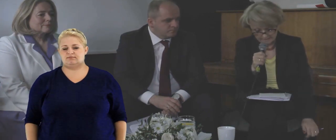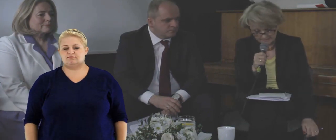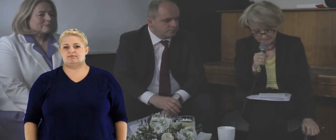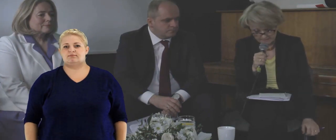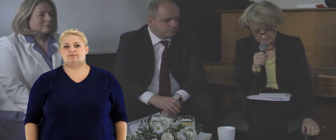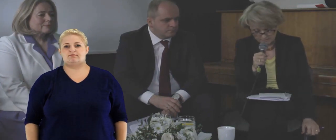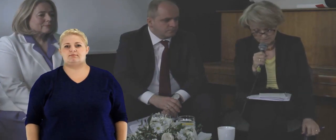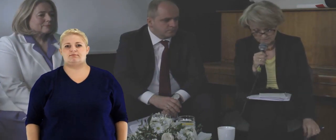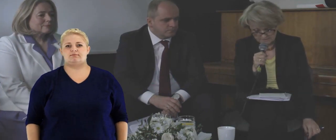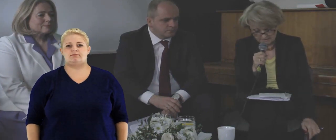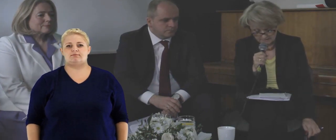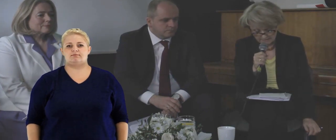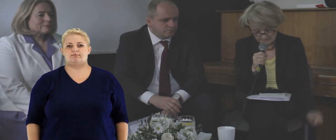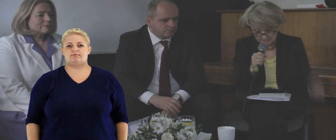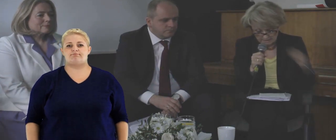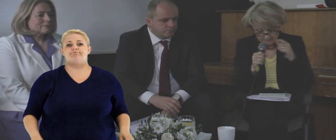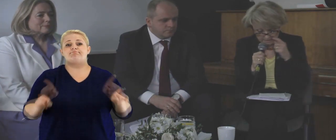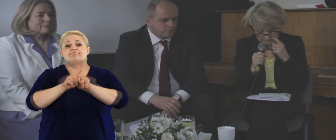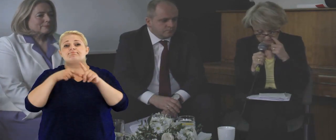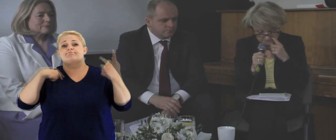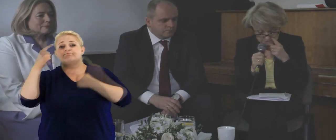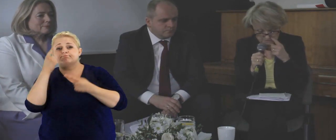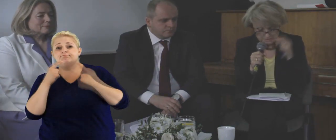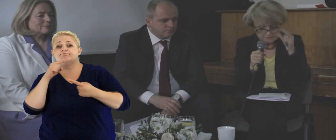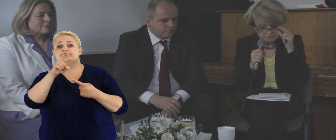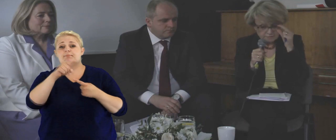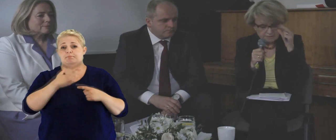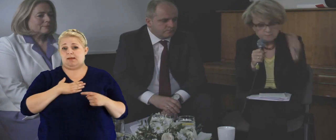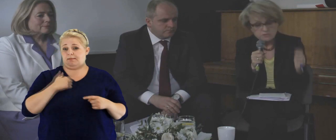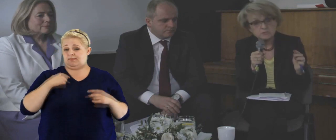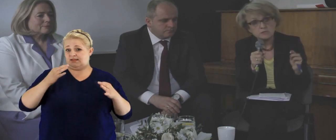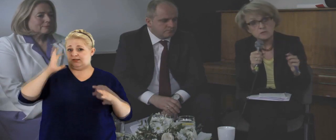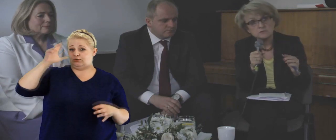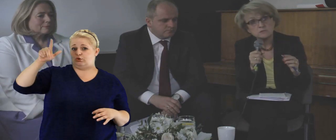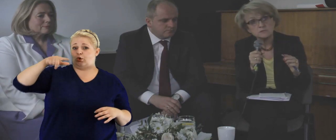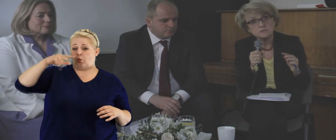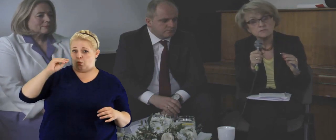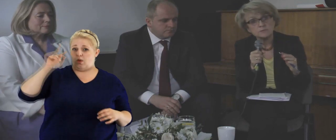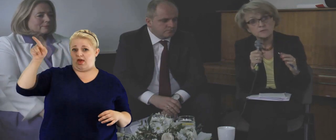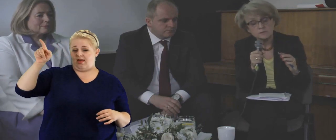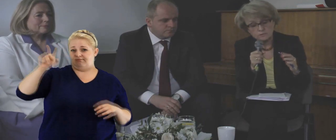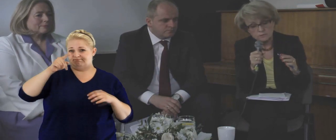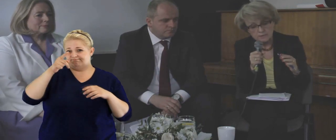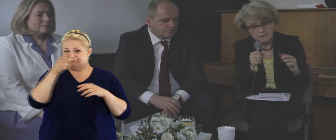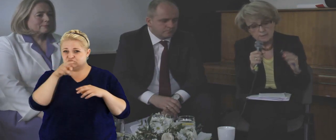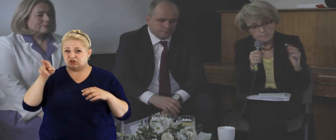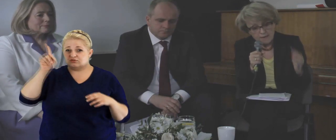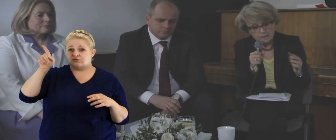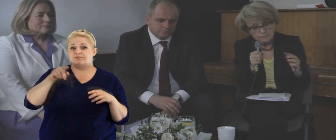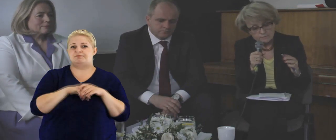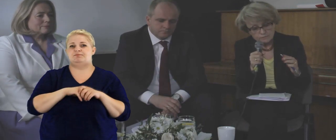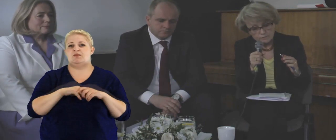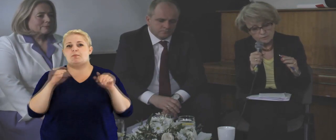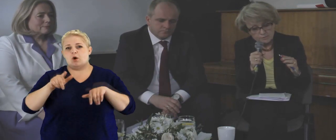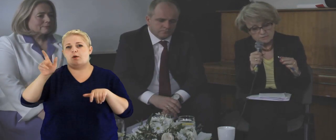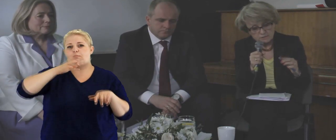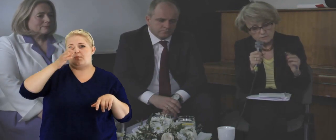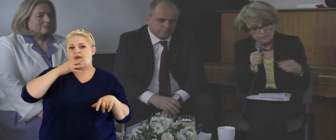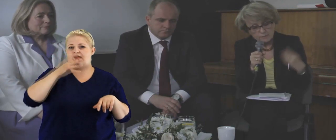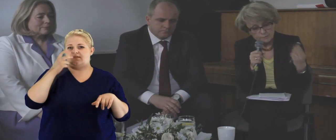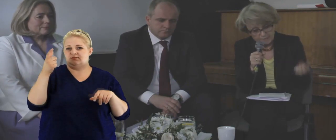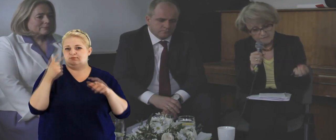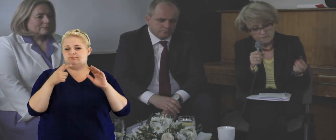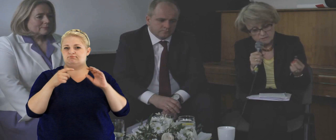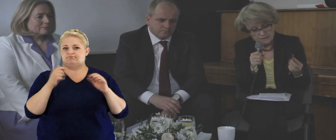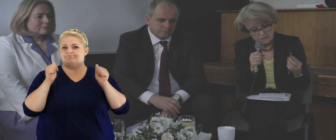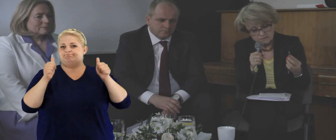rozwiązanie dla wszystkich. I wydaje mi się, że to, co te instrumenty, które mamy w Unii Europejskiej,